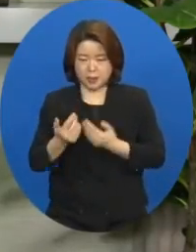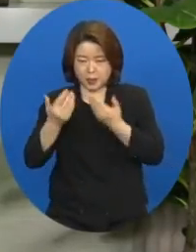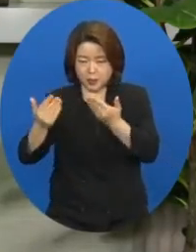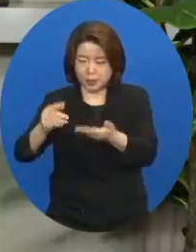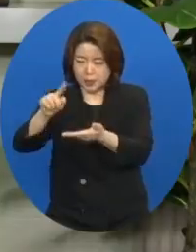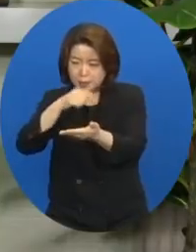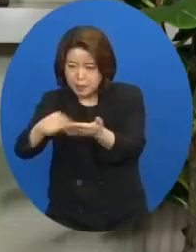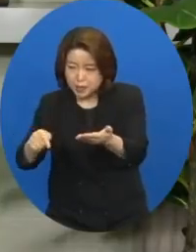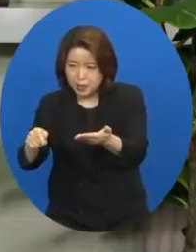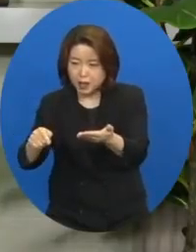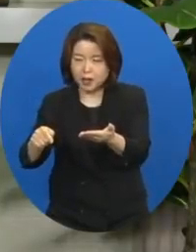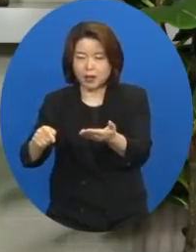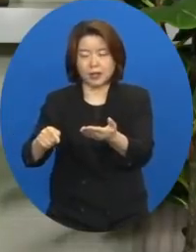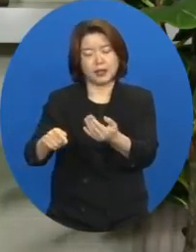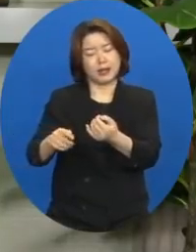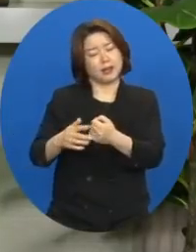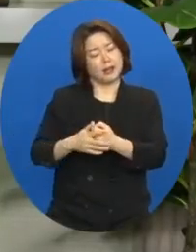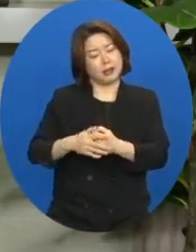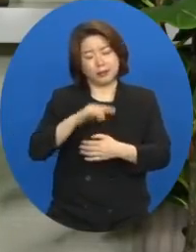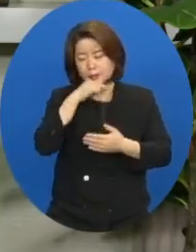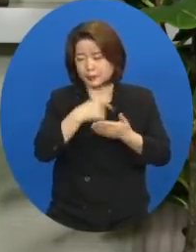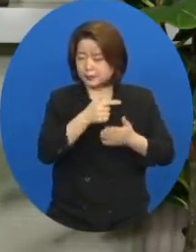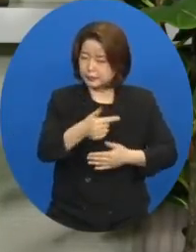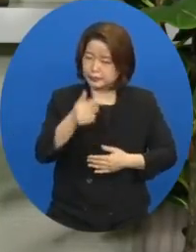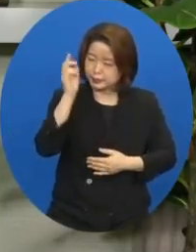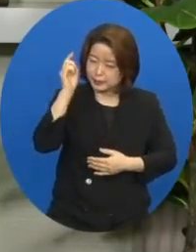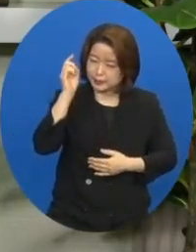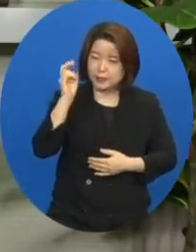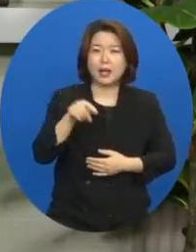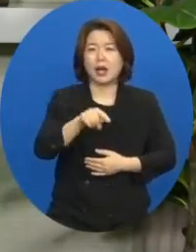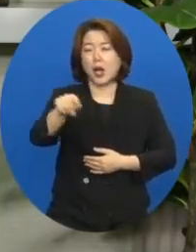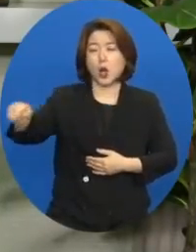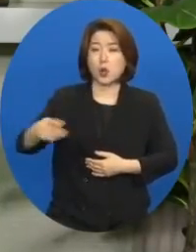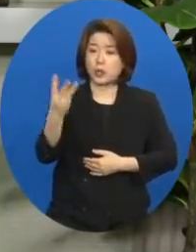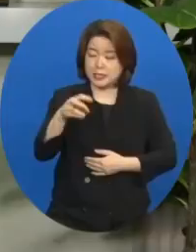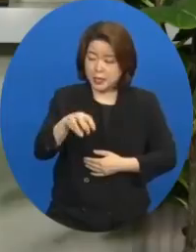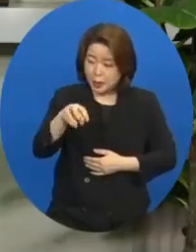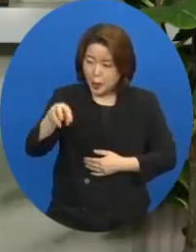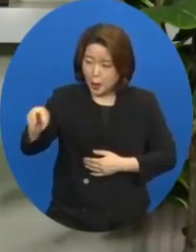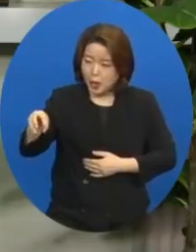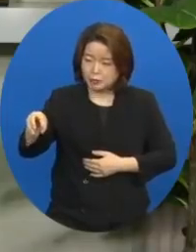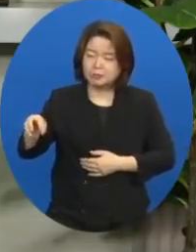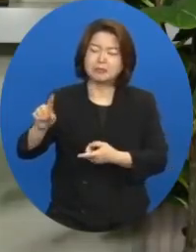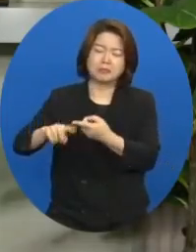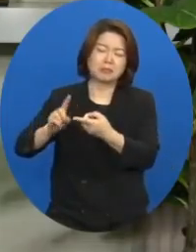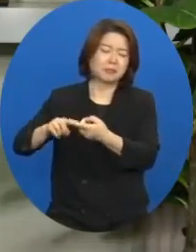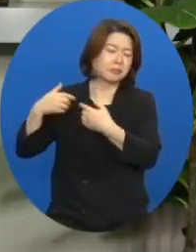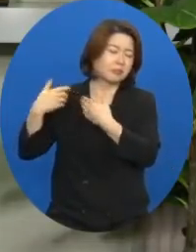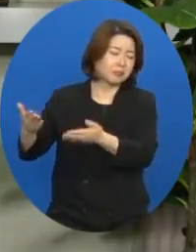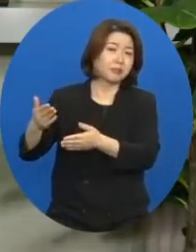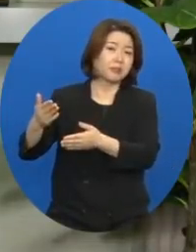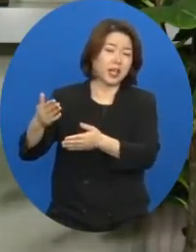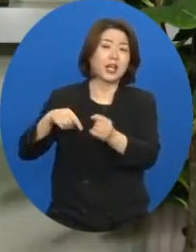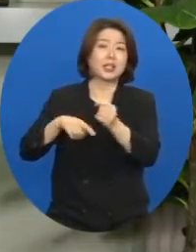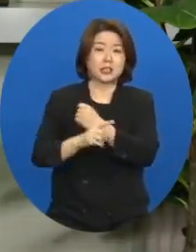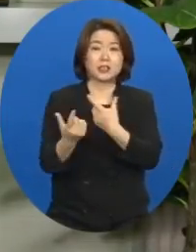대가가 너무 클 것 같아서 그 가사와 가두와 아스도스는 남겨두었다는 뜻이죠.